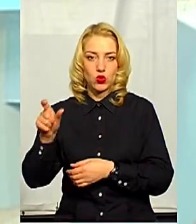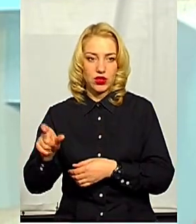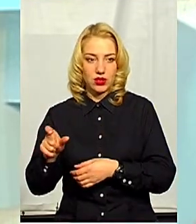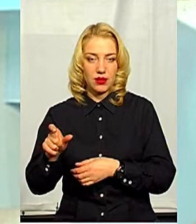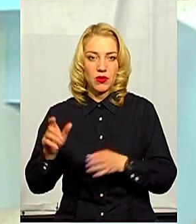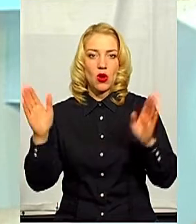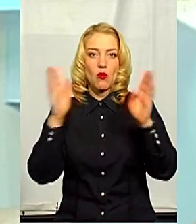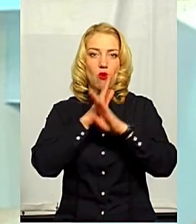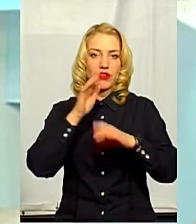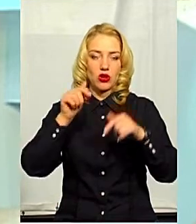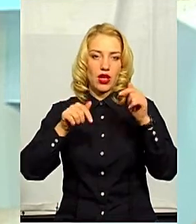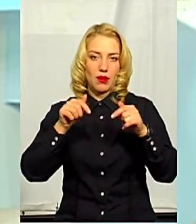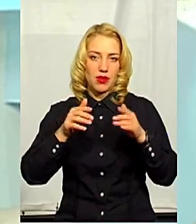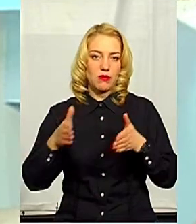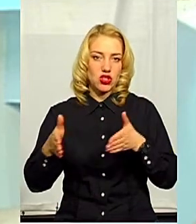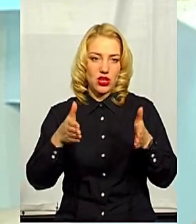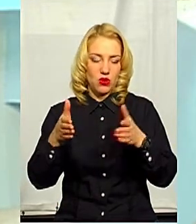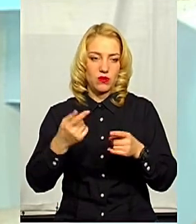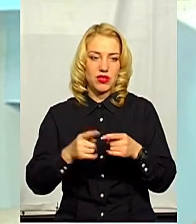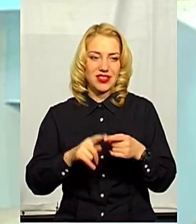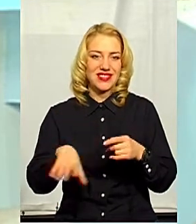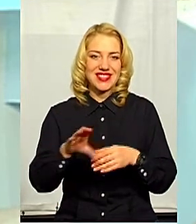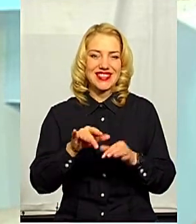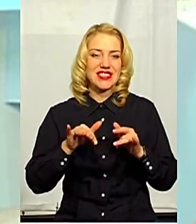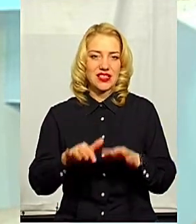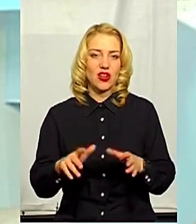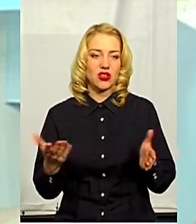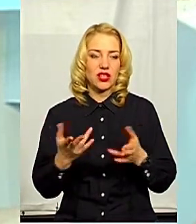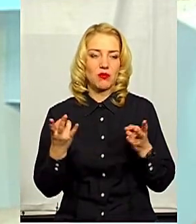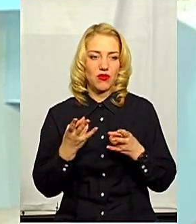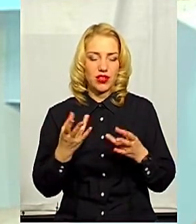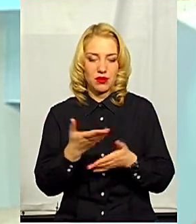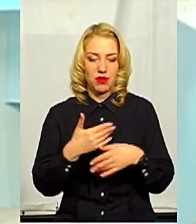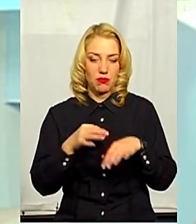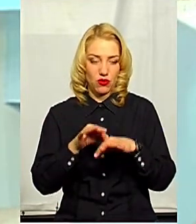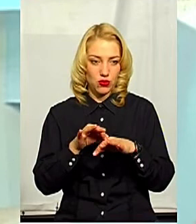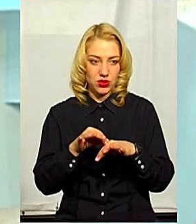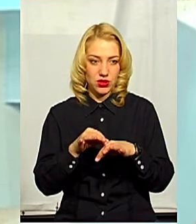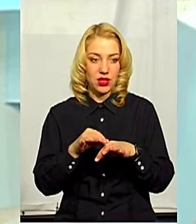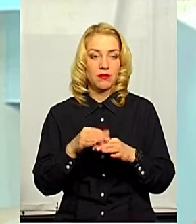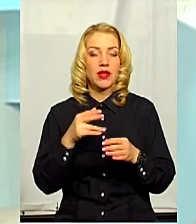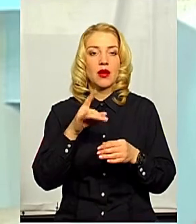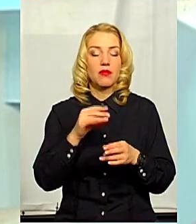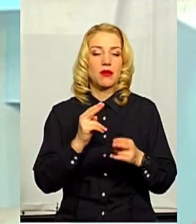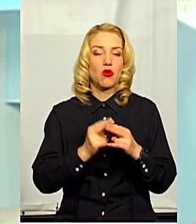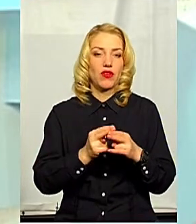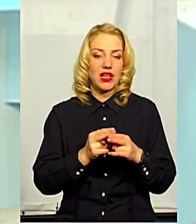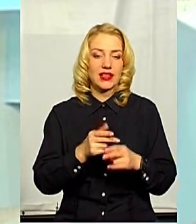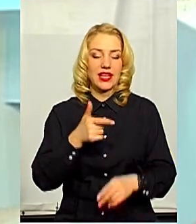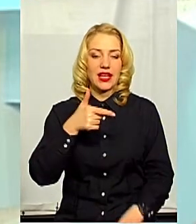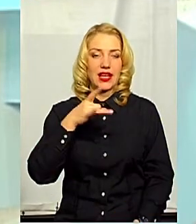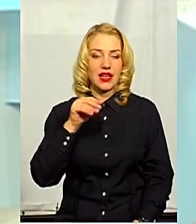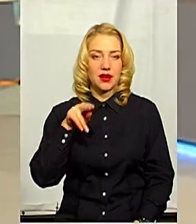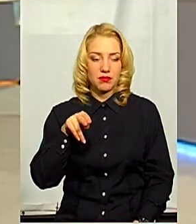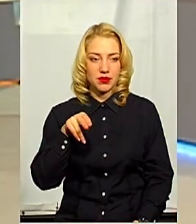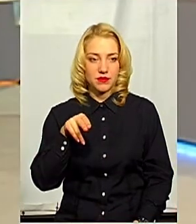повітряно-крапельним шляхом. І от ті всі заходи, які повинні ми проводити при профілактиці грипу